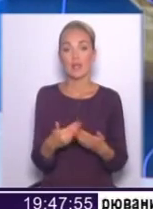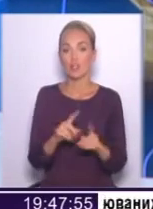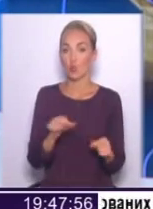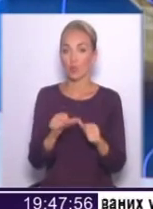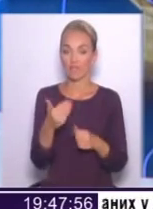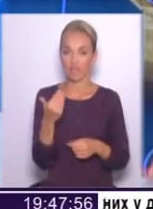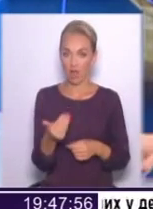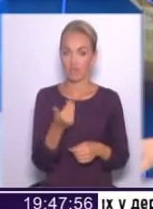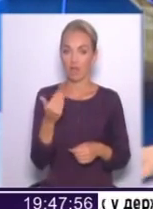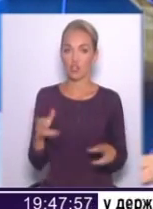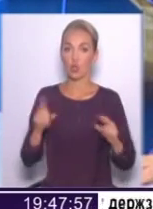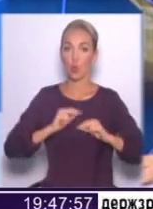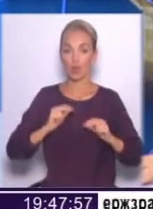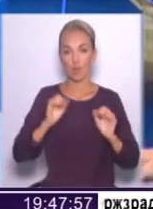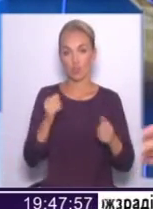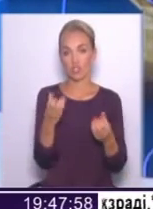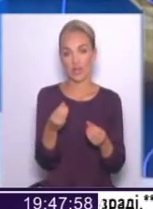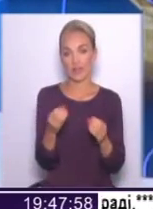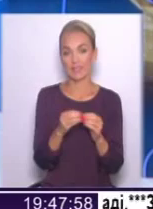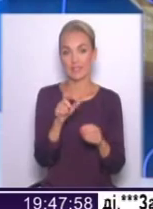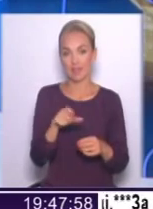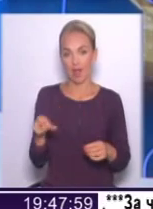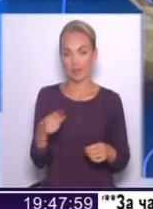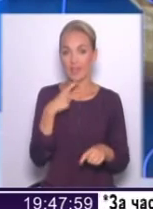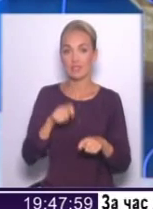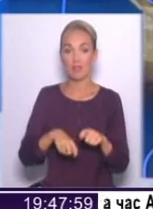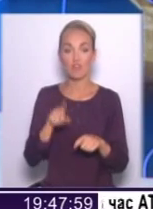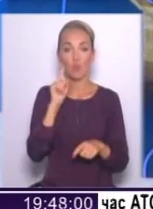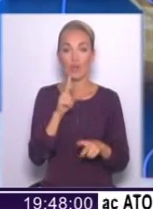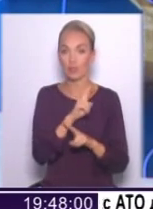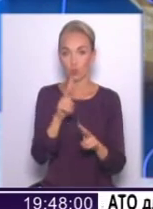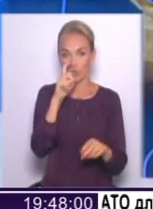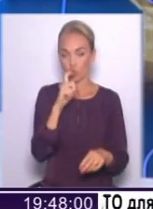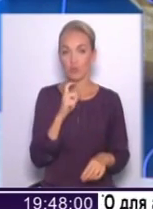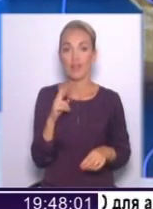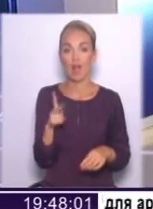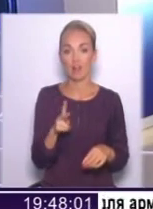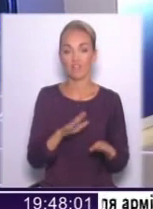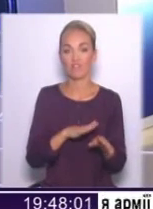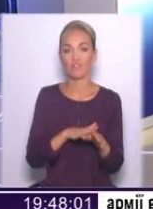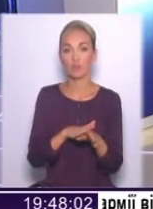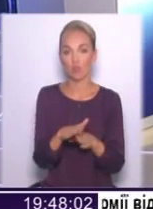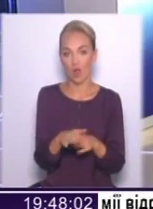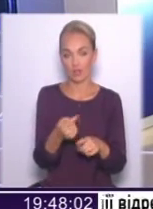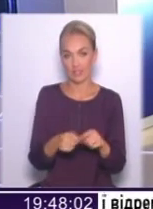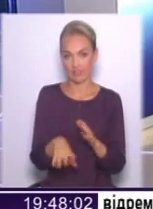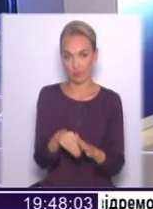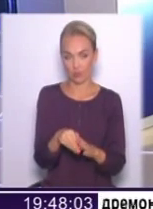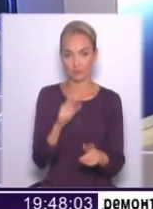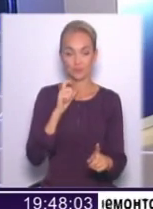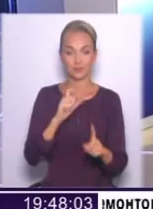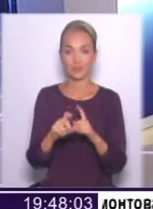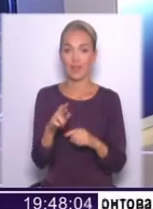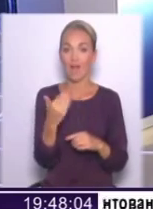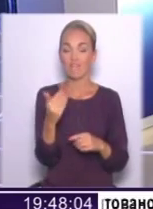вас, ваших колег, і ще, може, з десятки експертів, поки ніхто не розуміє, як відбуватимуться ці вибори. Знаєте, я вам відкрию страшну таємницю.